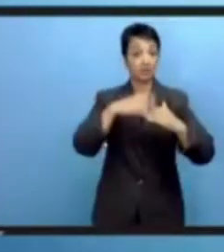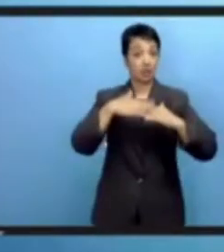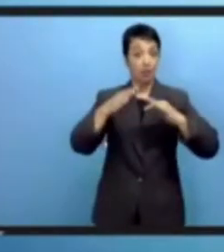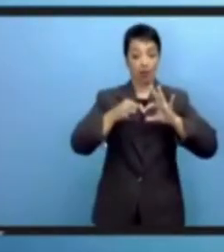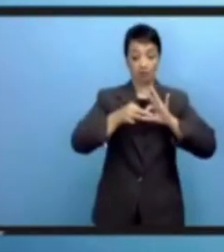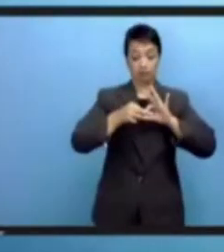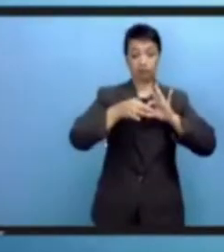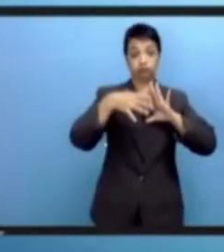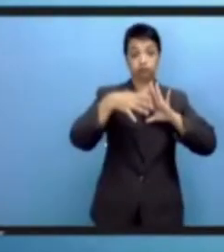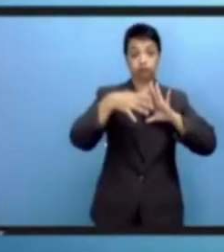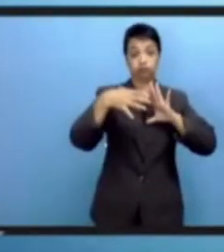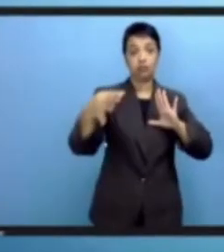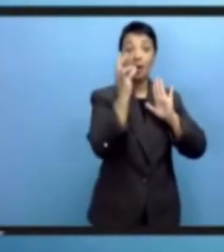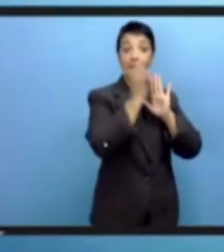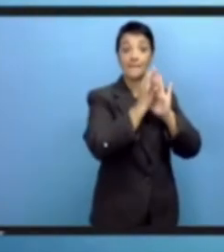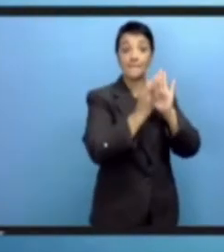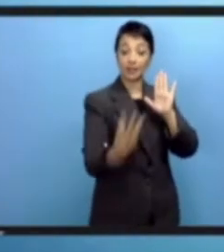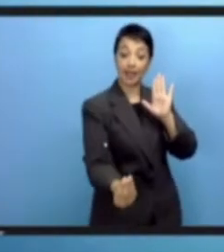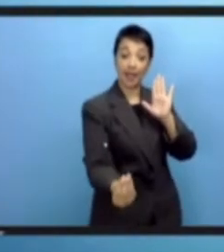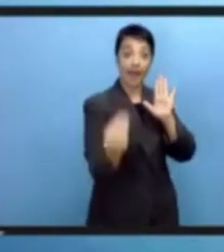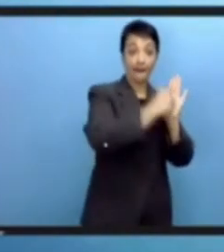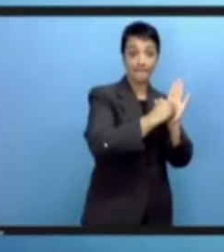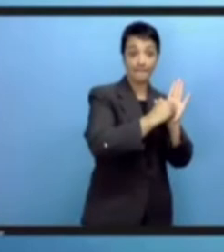تكنولوجيات